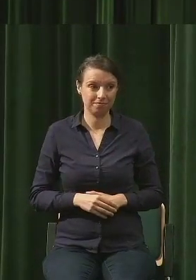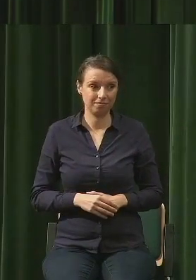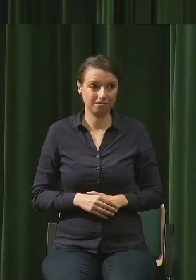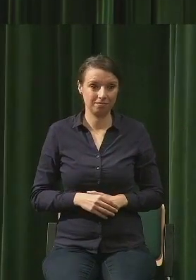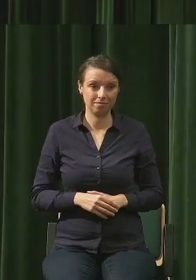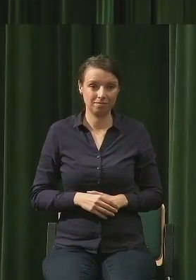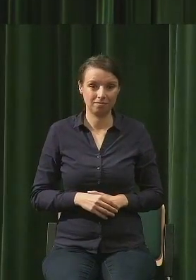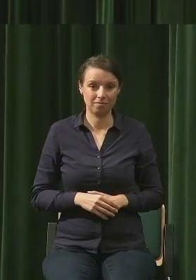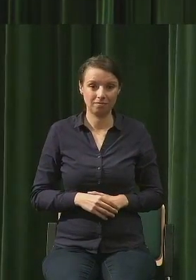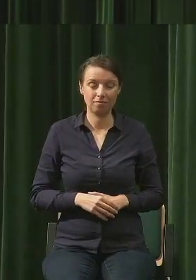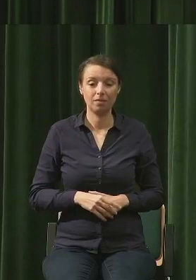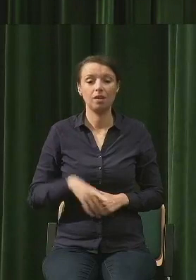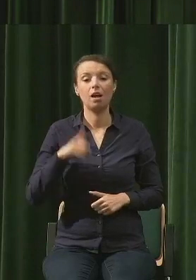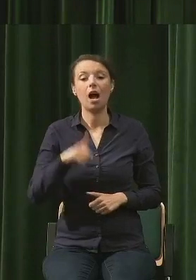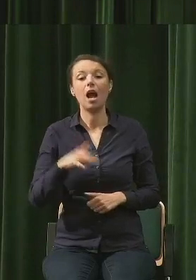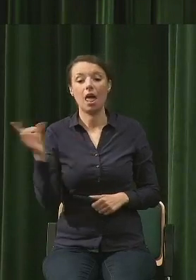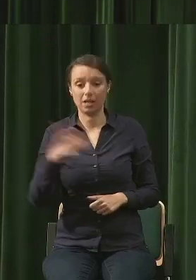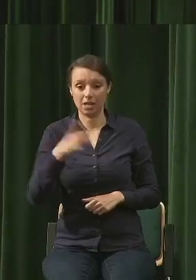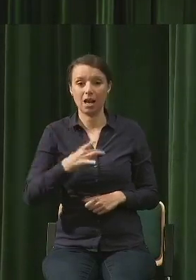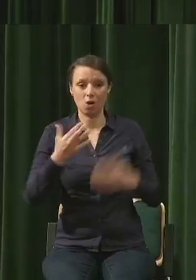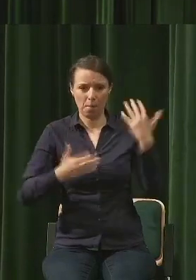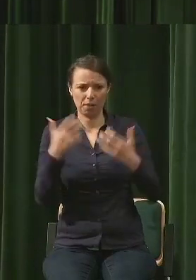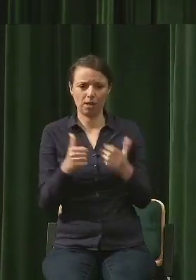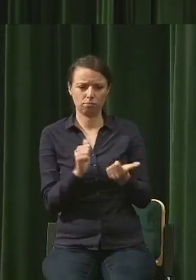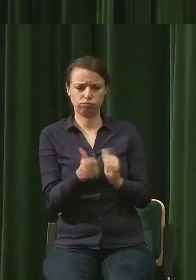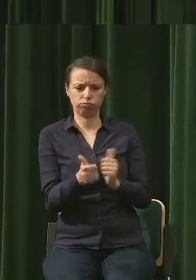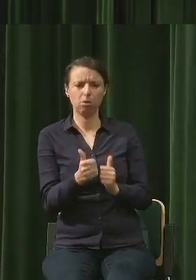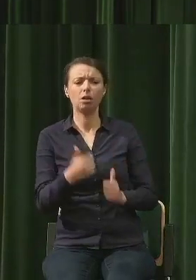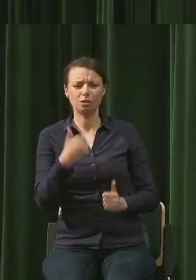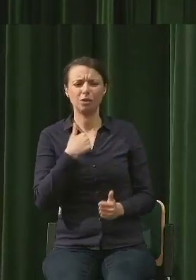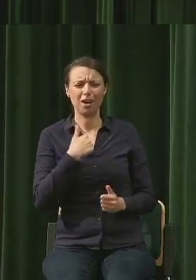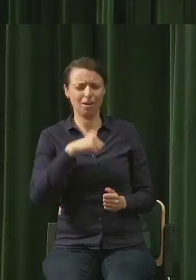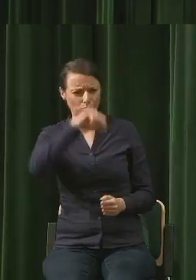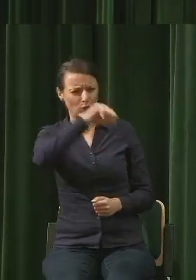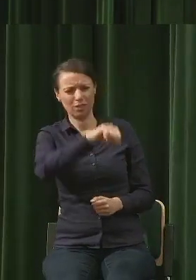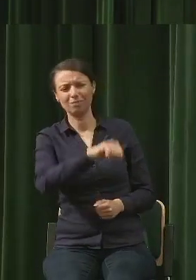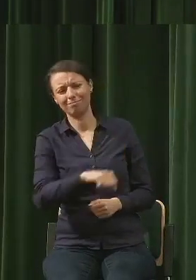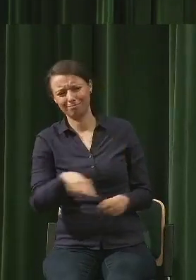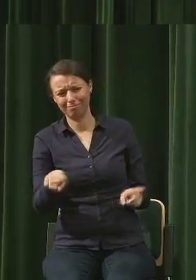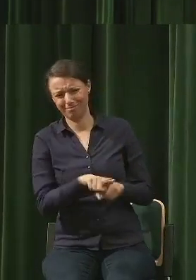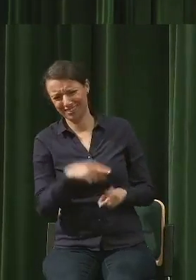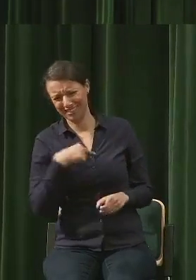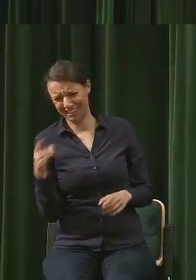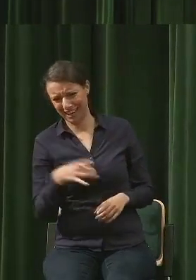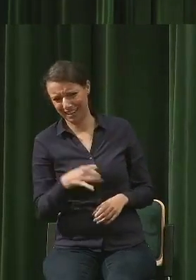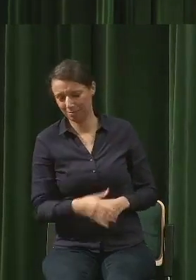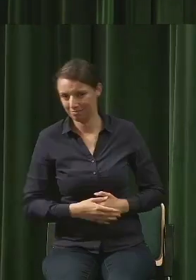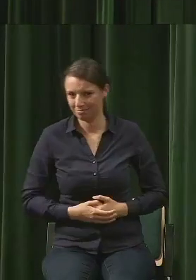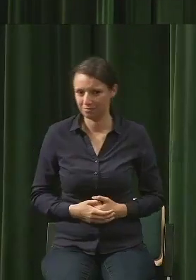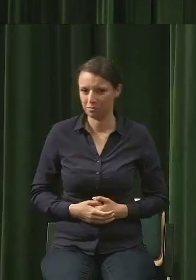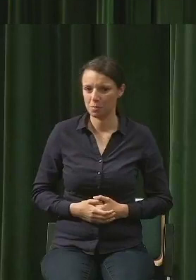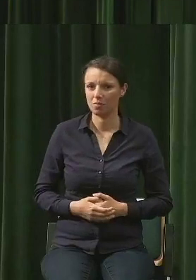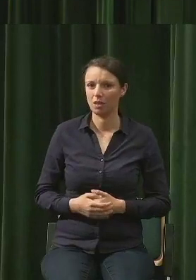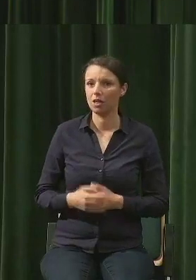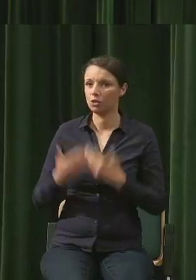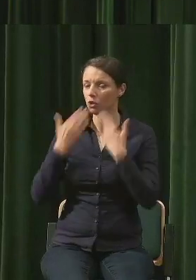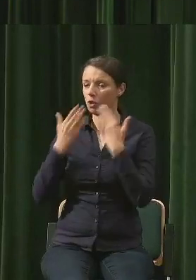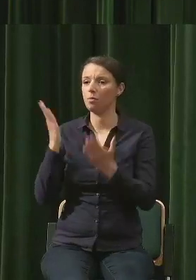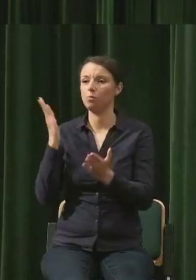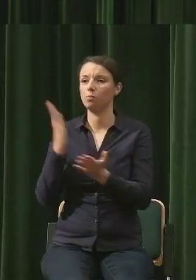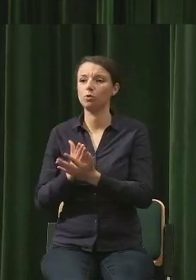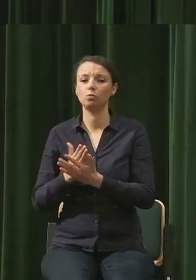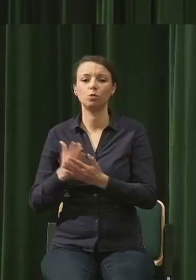ale w gry komputerowe sama gram. Bardzo lubię. Dzięki wielkie. Będziemy już ostatnią rundę